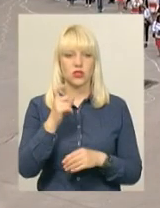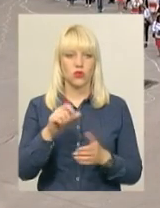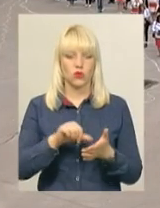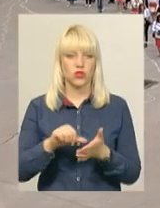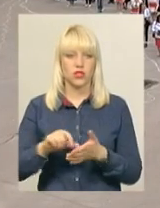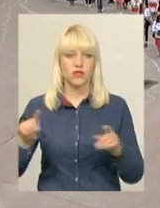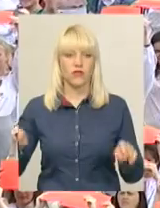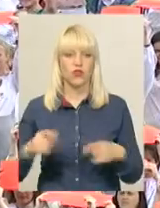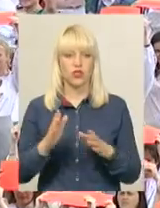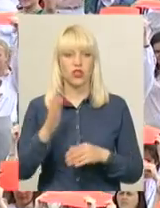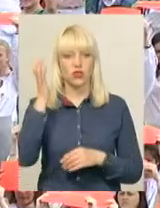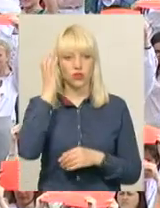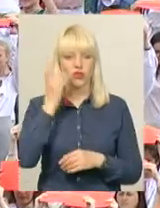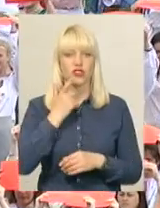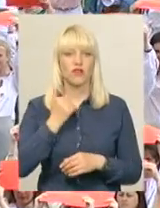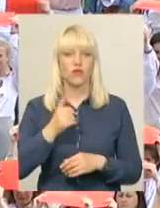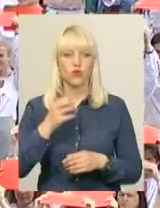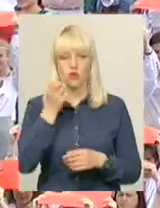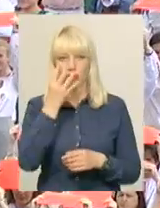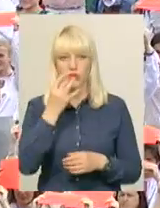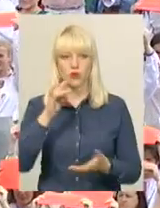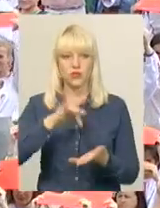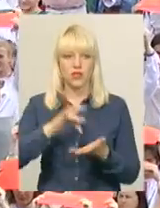відтворили тільки чорно-червону квітку у центрі.